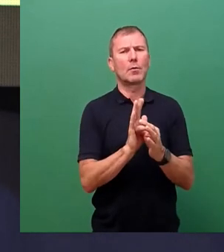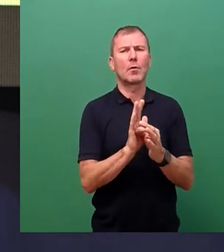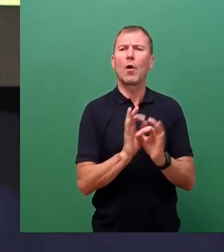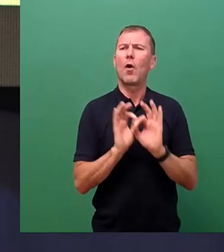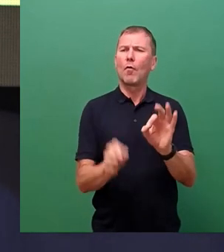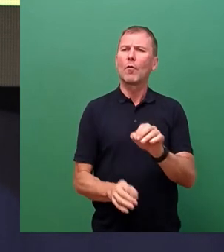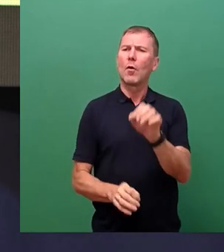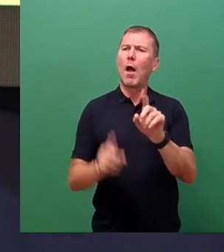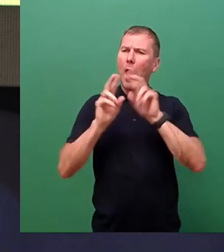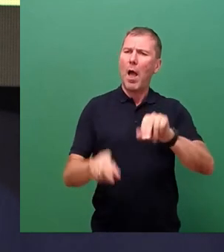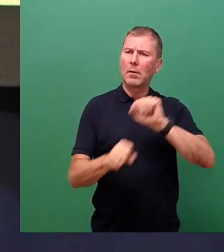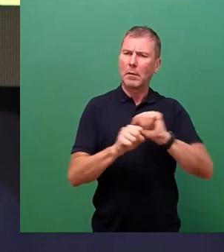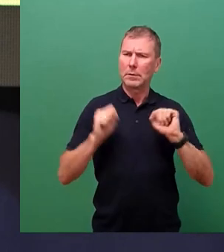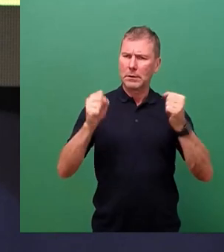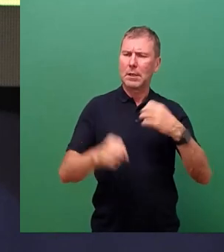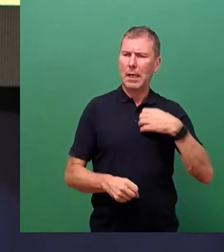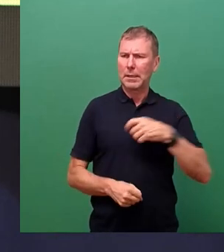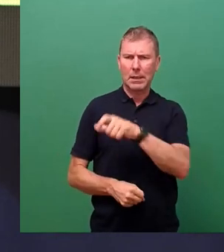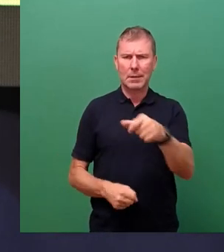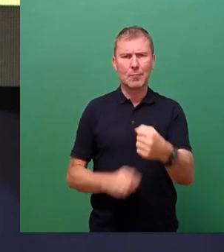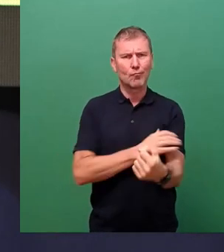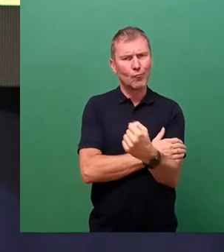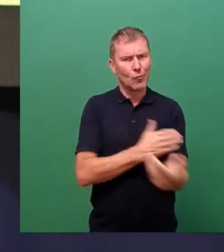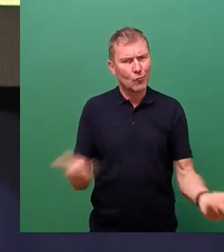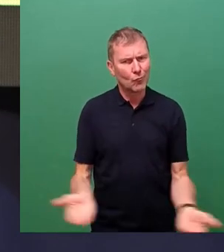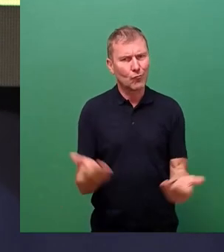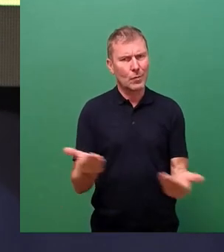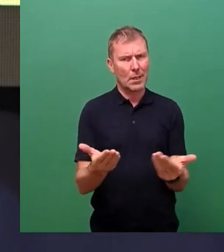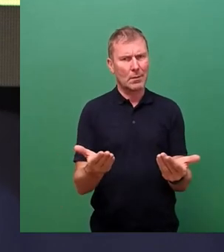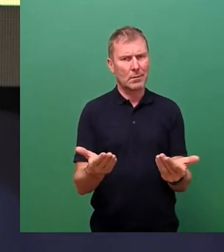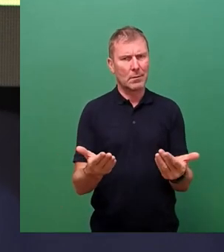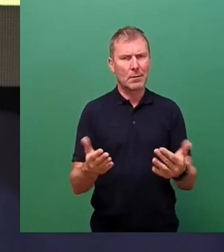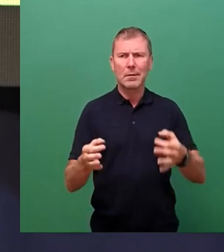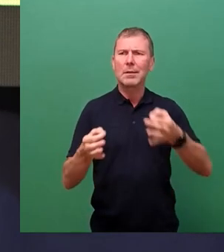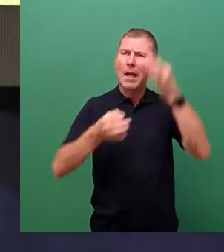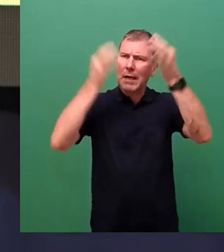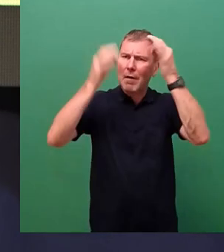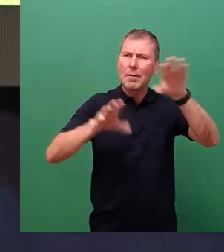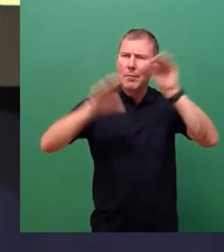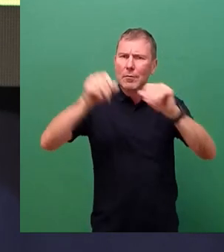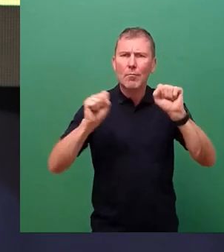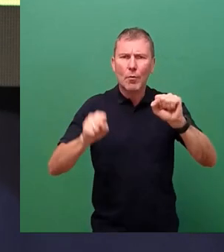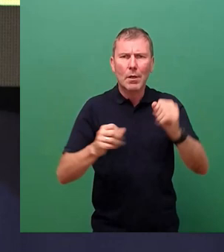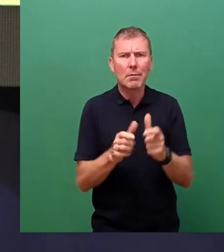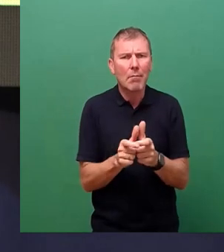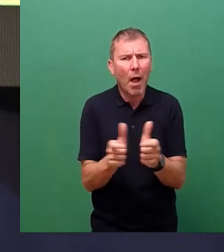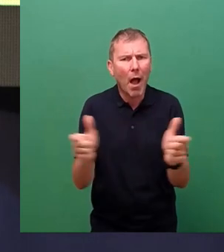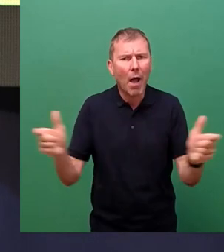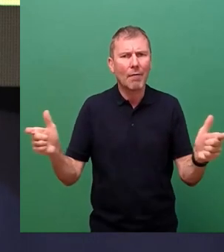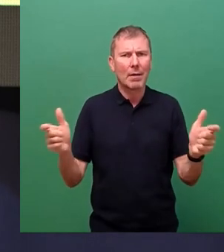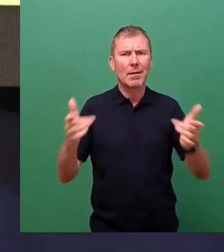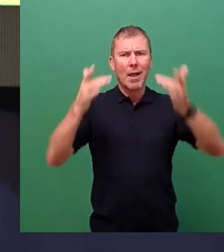bei den Dresdnerinnen zu stärken, deren Qualifikationsmöglichkeiten zu erweitern, die Anerkennungs- und